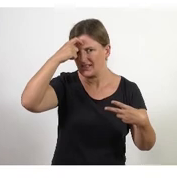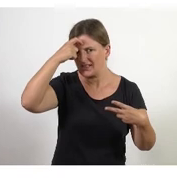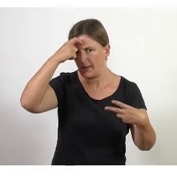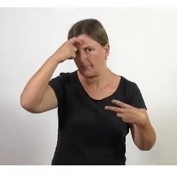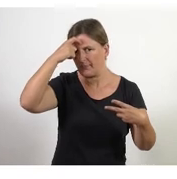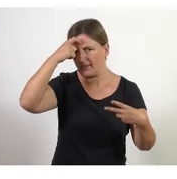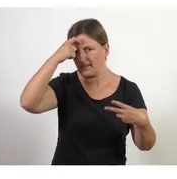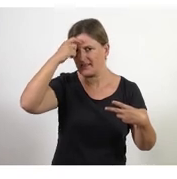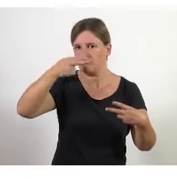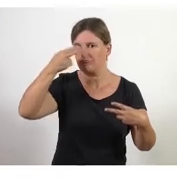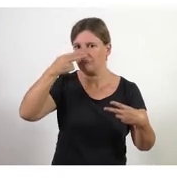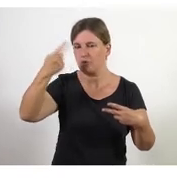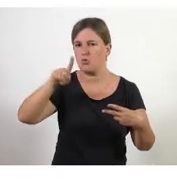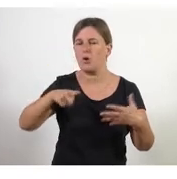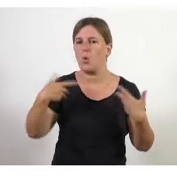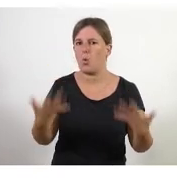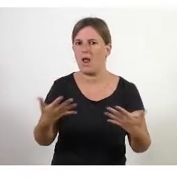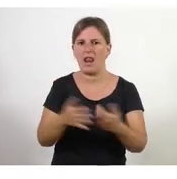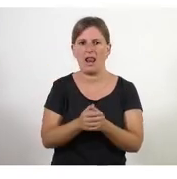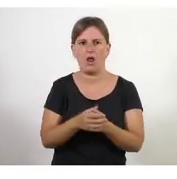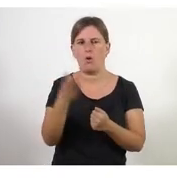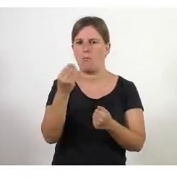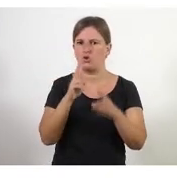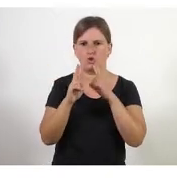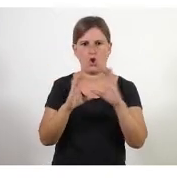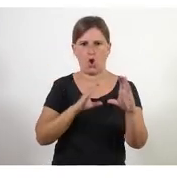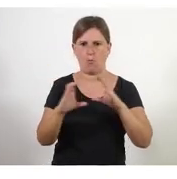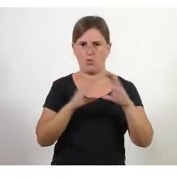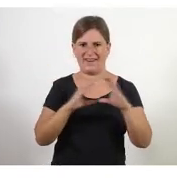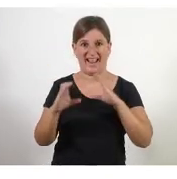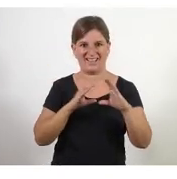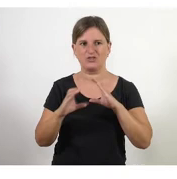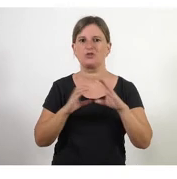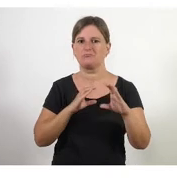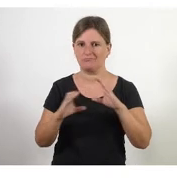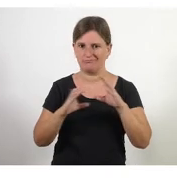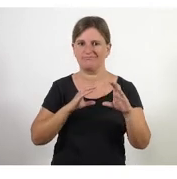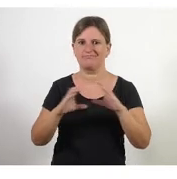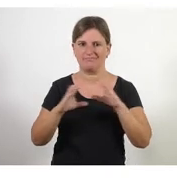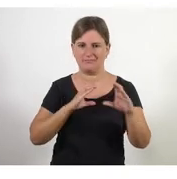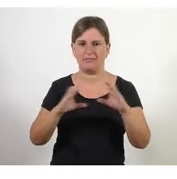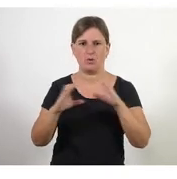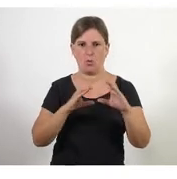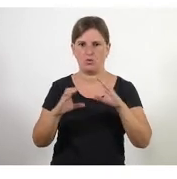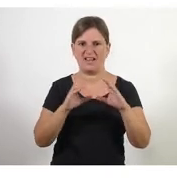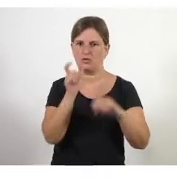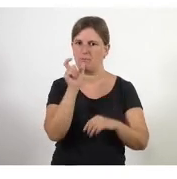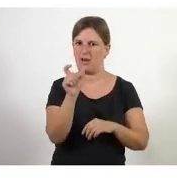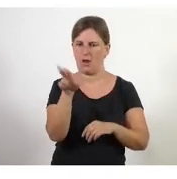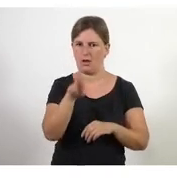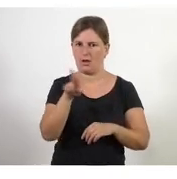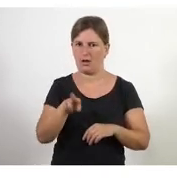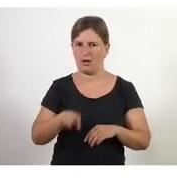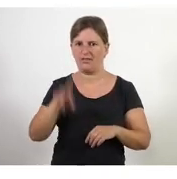havien semblat més interessants ha sortit molt comunicació ha estat una de les de les paraules que més s repetit també